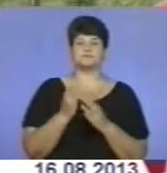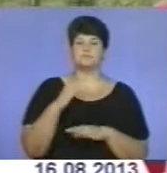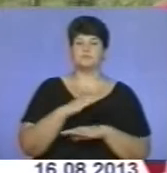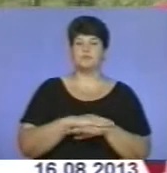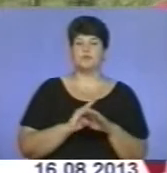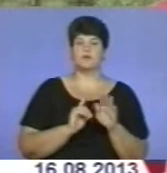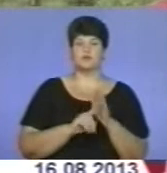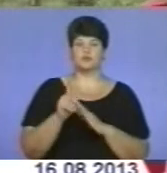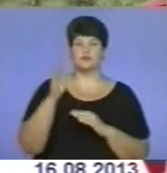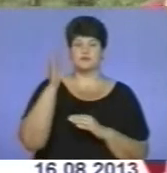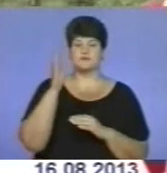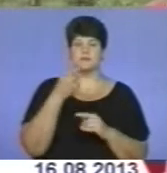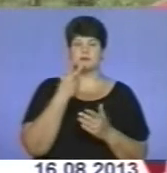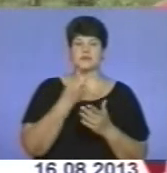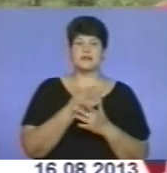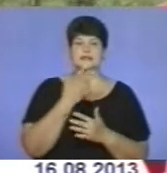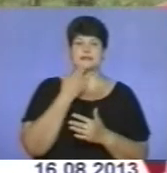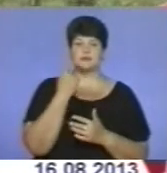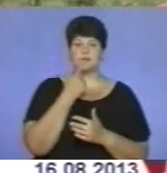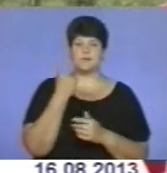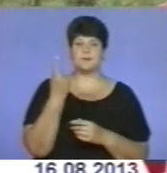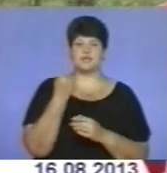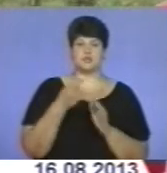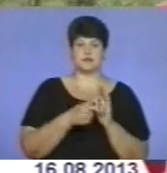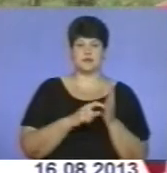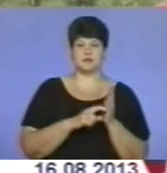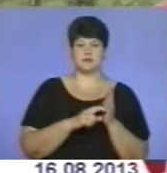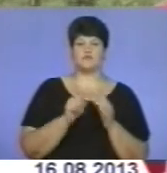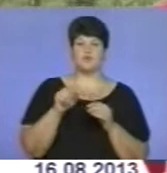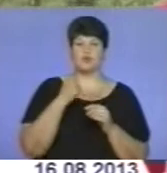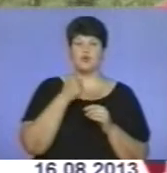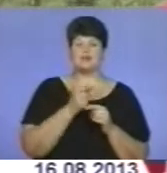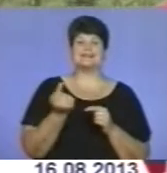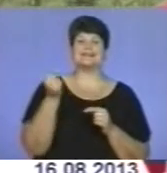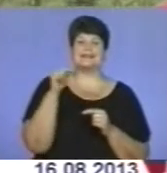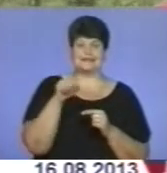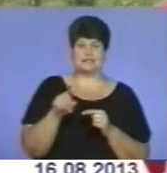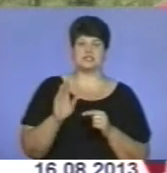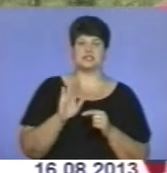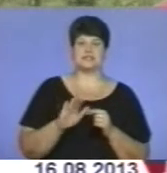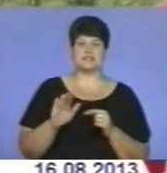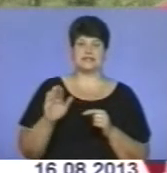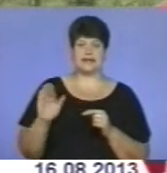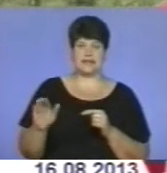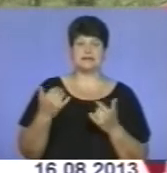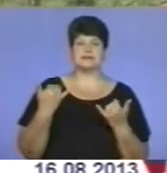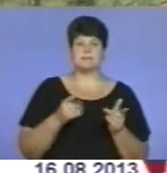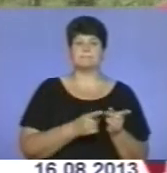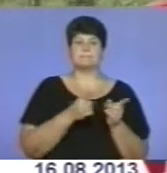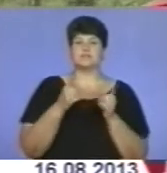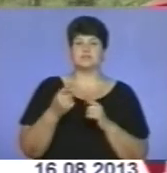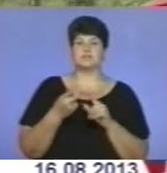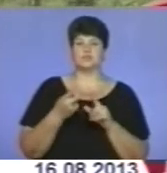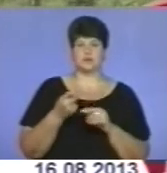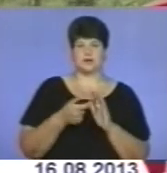освіти, яке передбачило вивчення іноземної мови з першого класу. Цього року для тих ж дітей, які тепер вже перейшли у другий